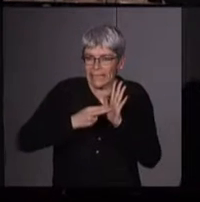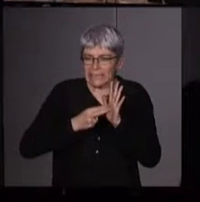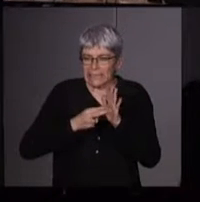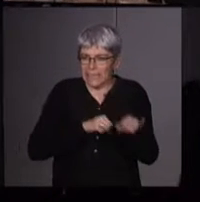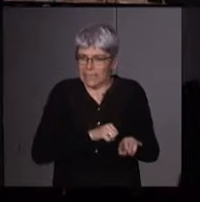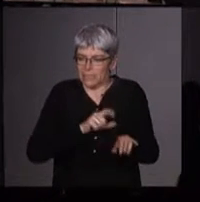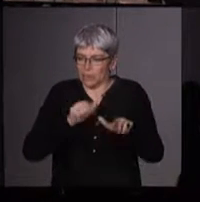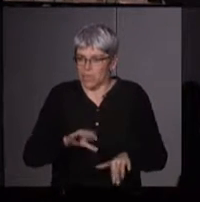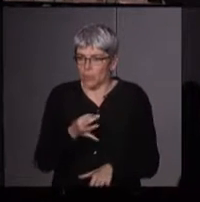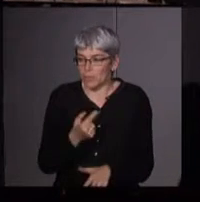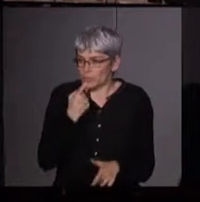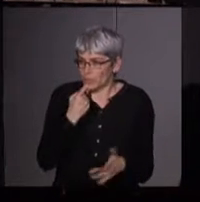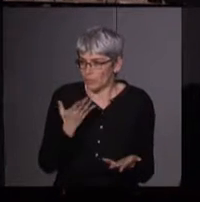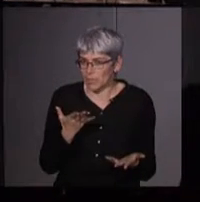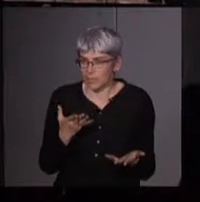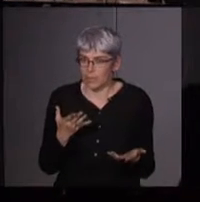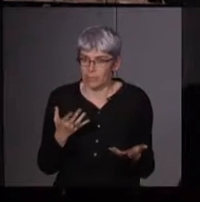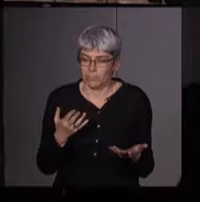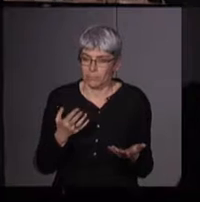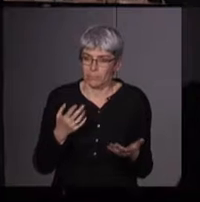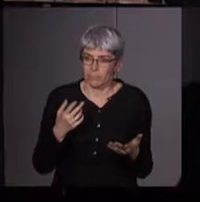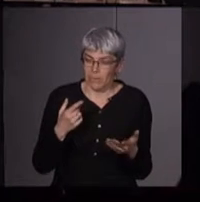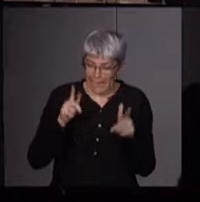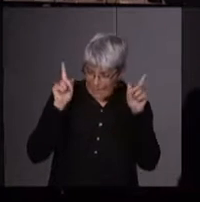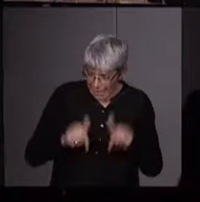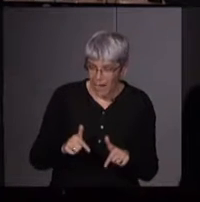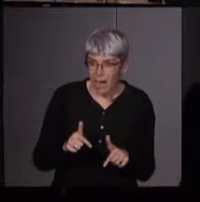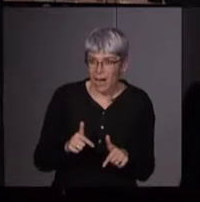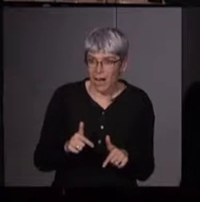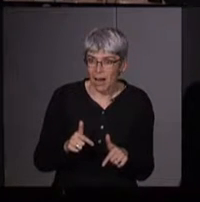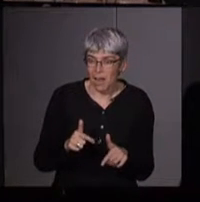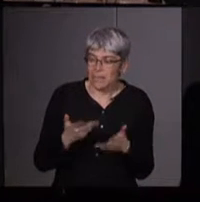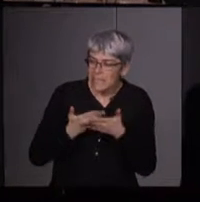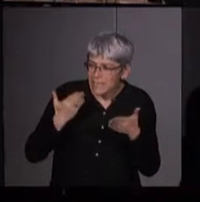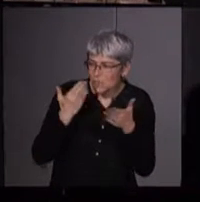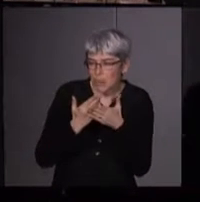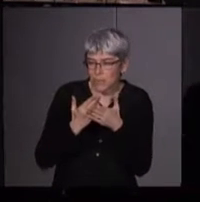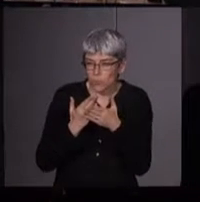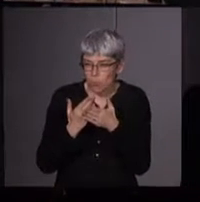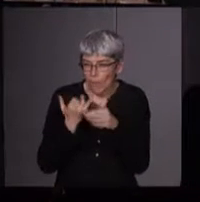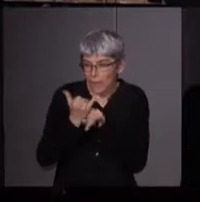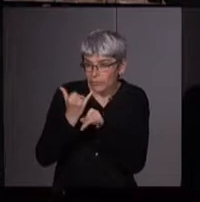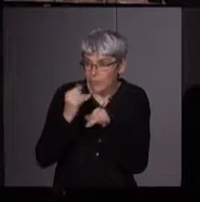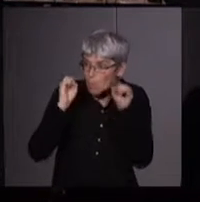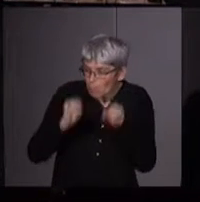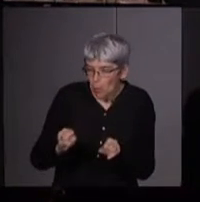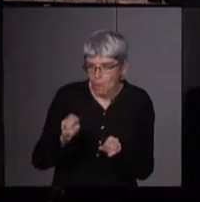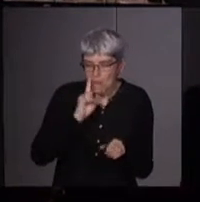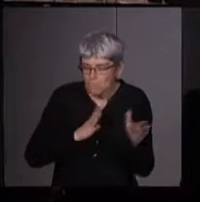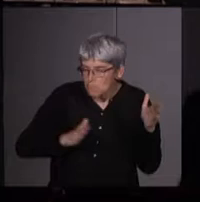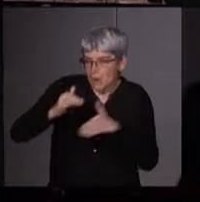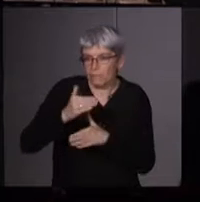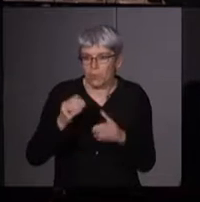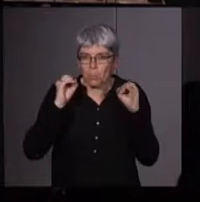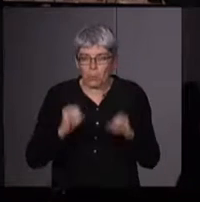de résistance, c'est-à-dire la scansion du rite, la présence de l'artefact permet à ces femmes de se dépasser,